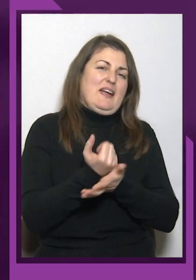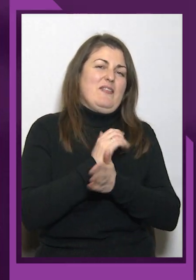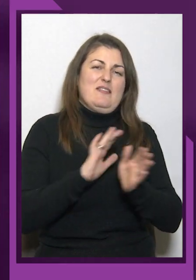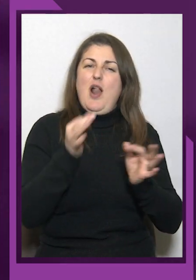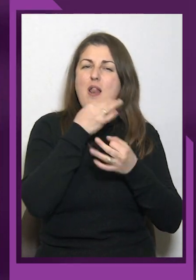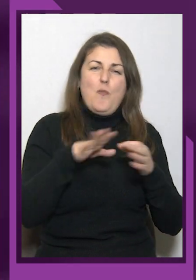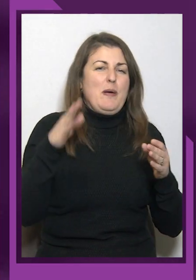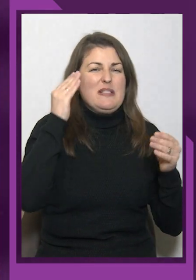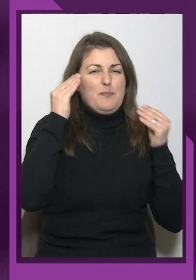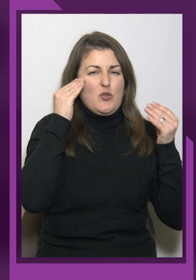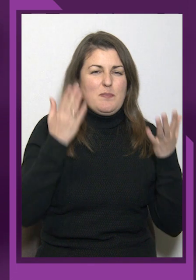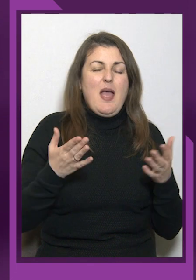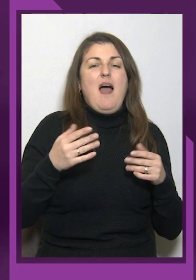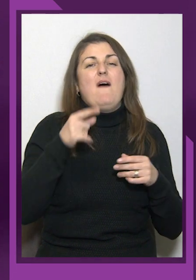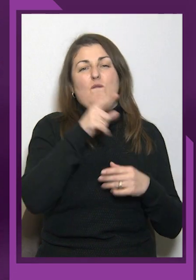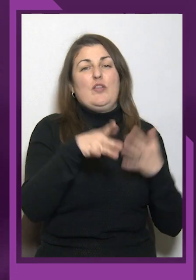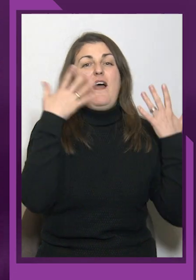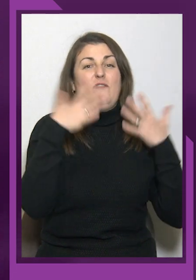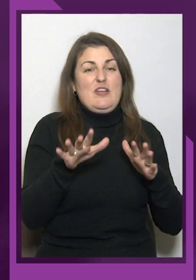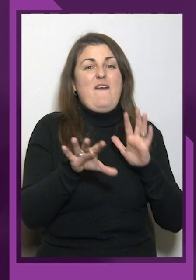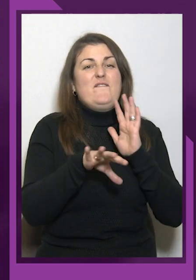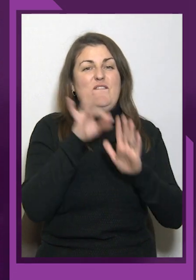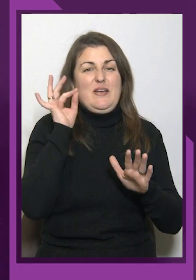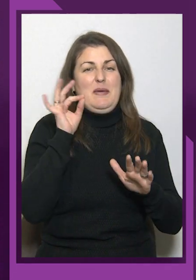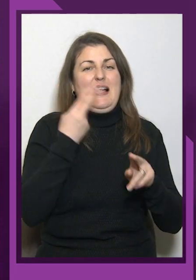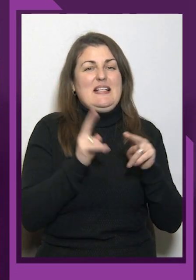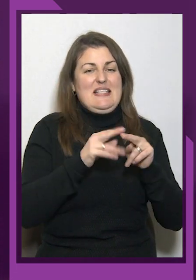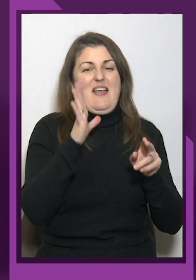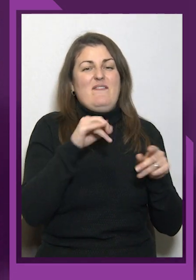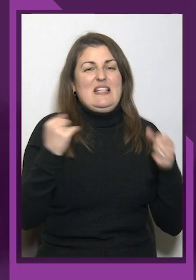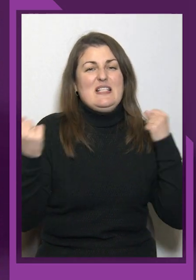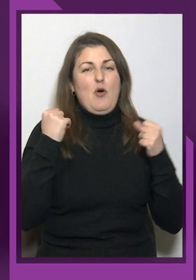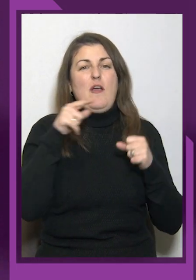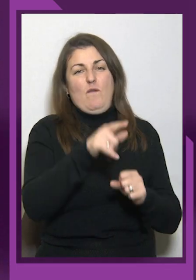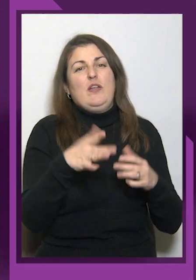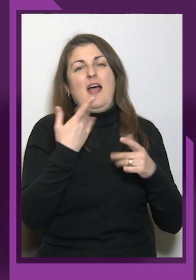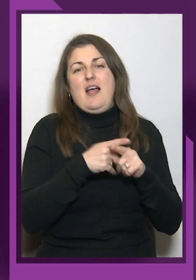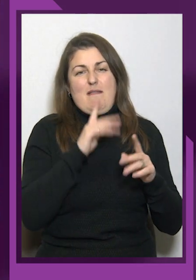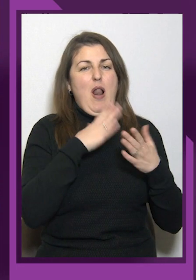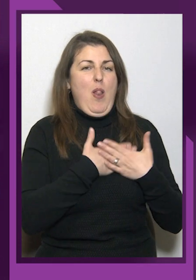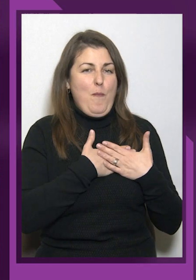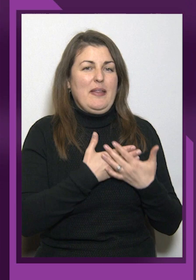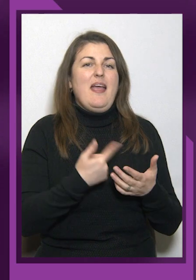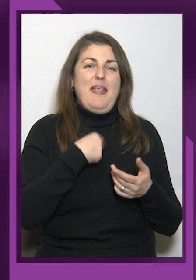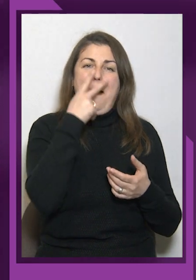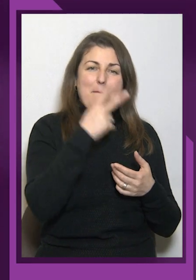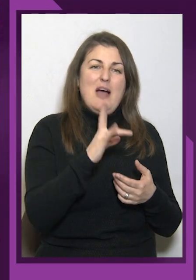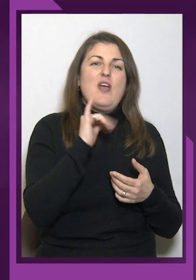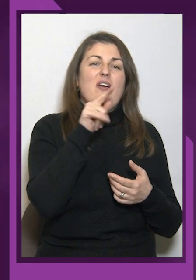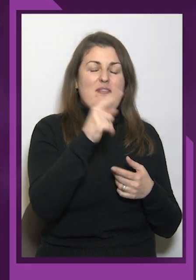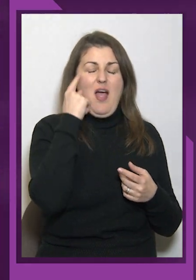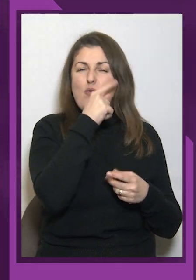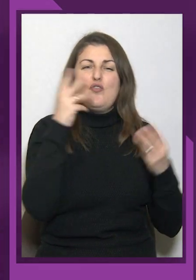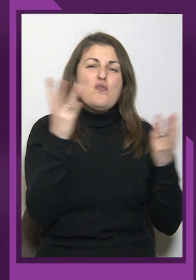способі. Вона вже вибрала цей вид спорту і вона його любить. Я бачу, як в неї